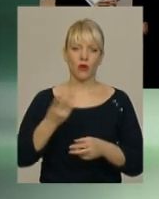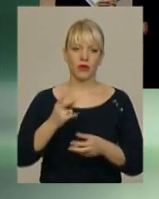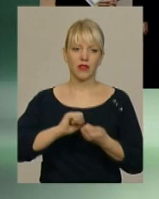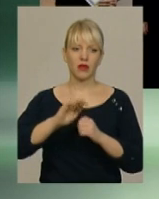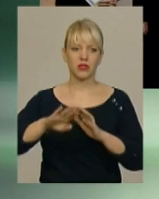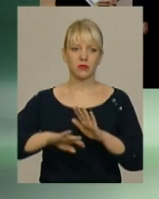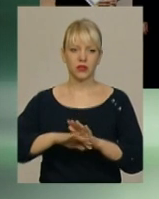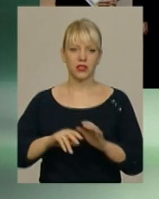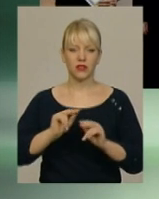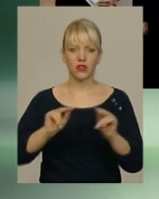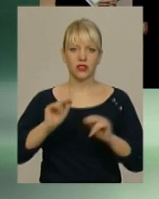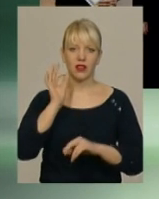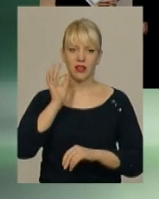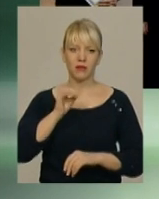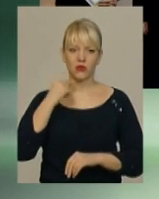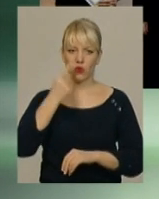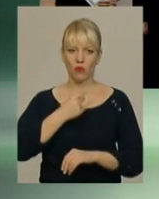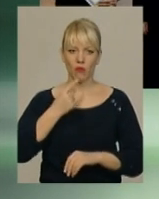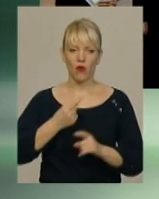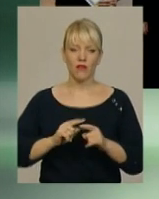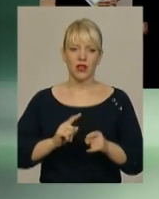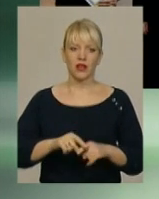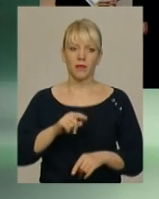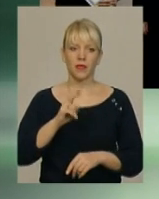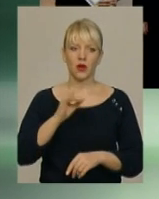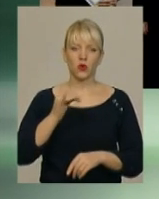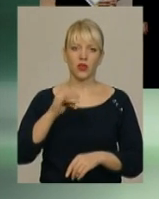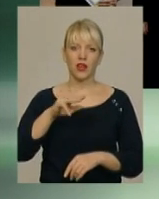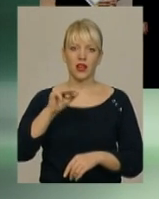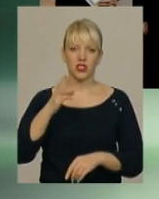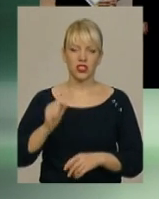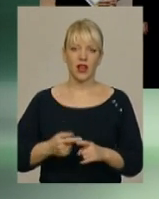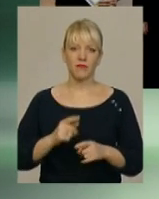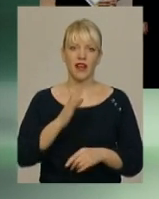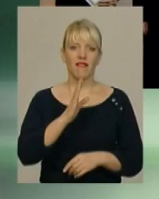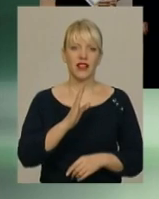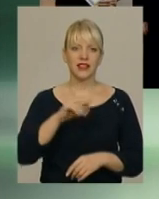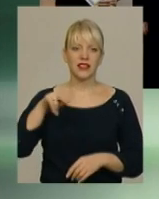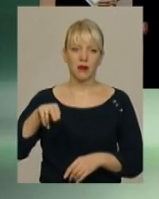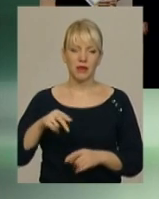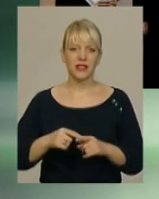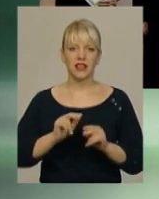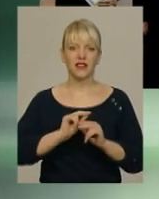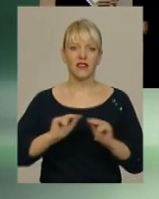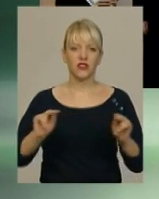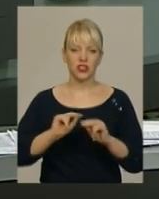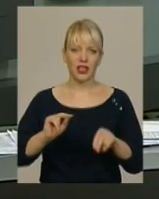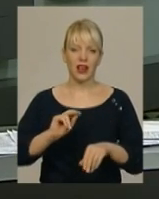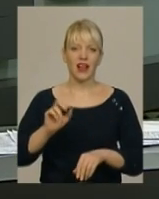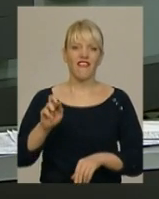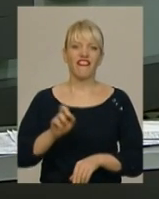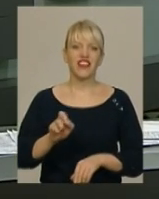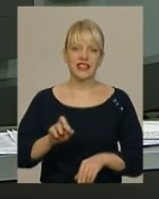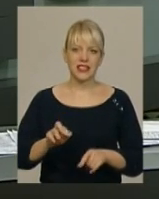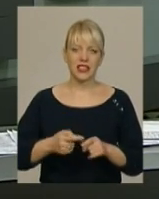-Подільського, вчитель німецької мови з Хмельницького Олександр Кулеша та Валентина Пентій, викладач фізики з Чемеревецького району. Саме ці